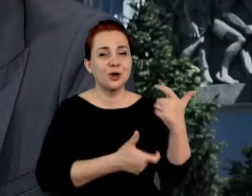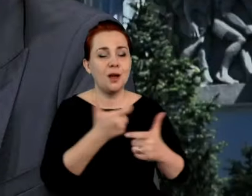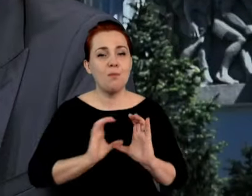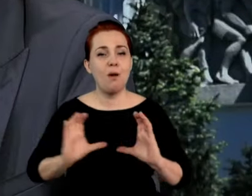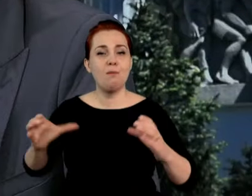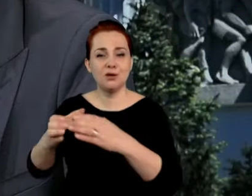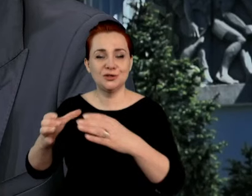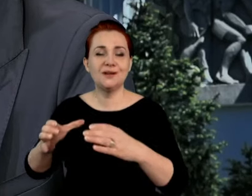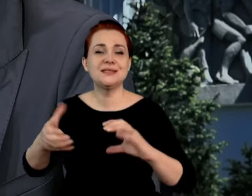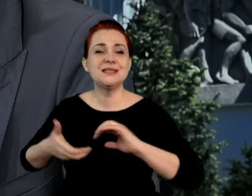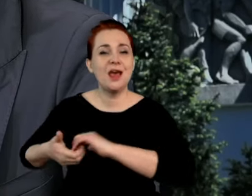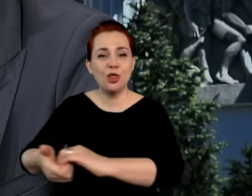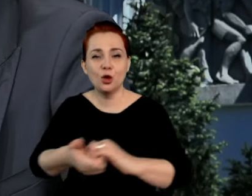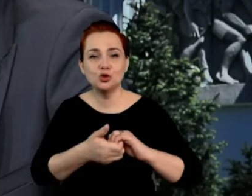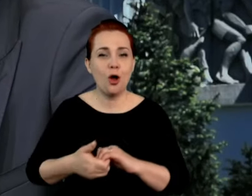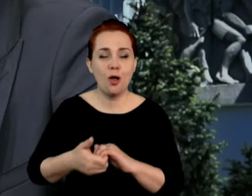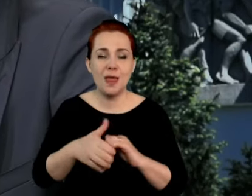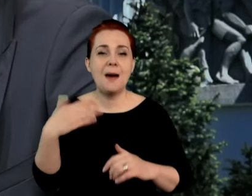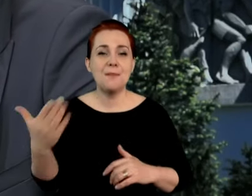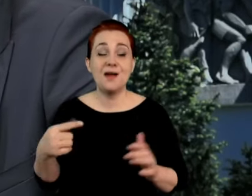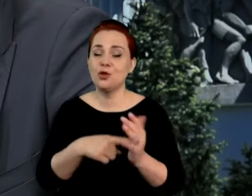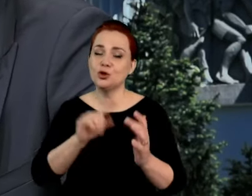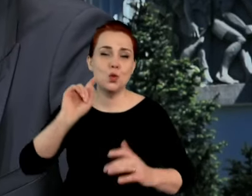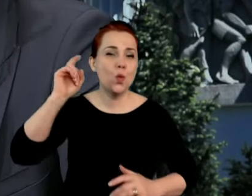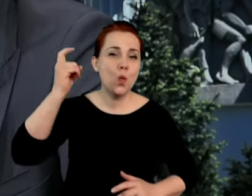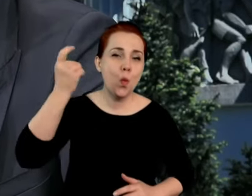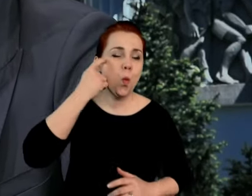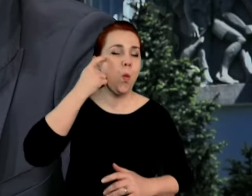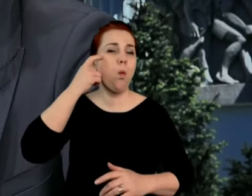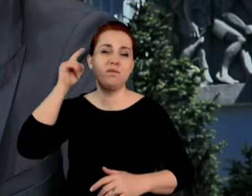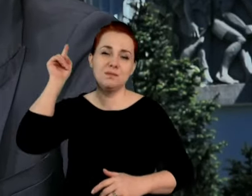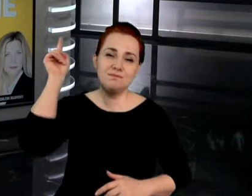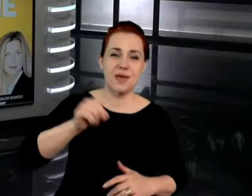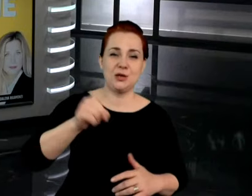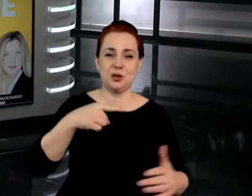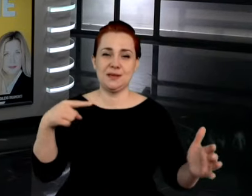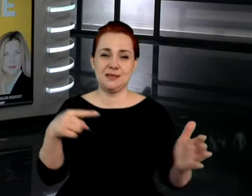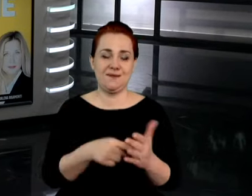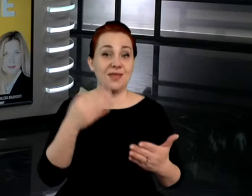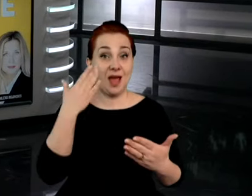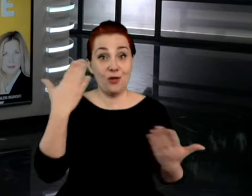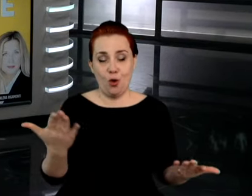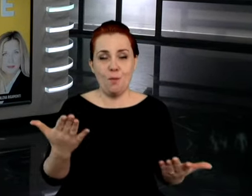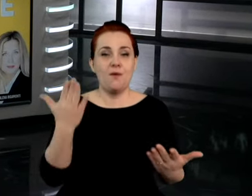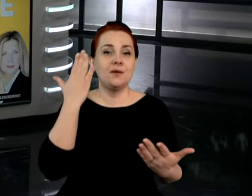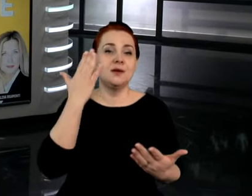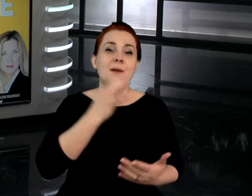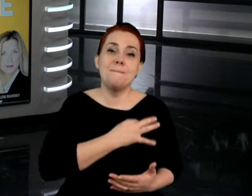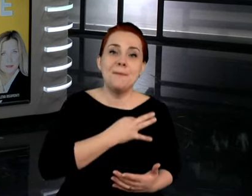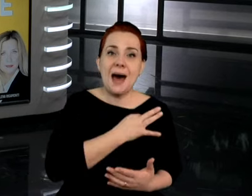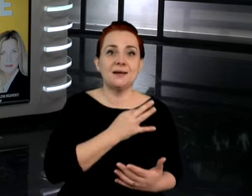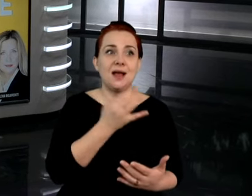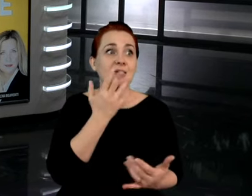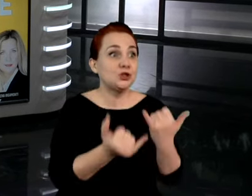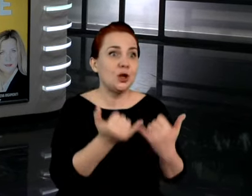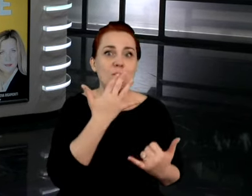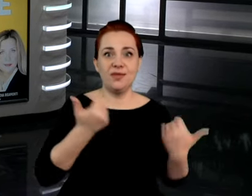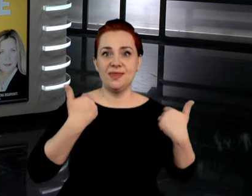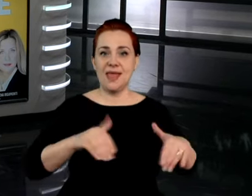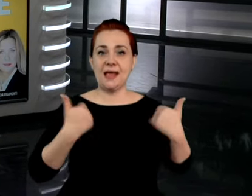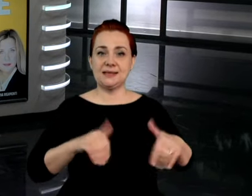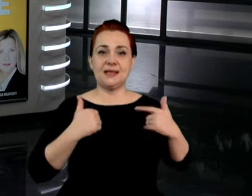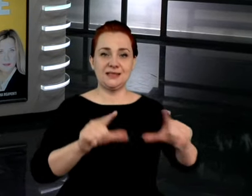ważne, bo inaczej nie będziemy mogli realizować tych rzeczy. jest naturalne. Partia polityczna, która mówi, że nie chce wygrać wyborów, chyba